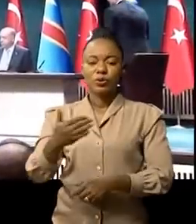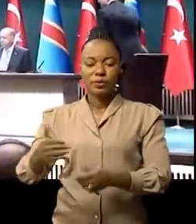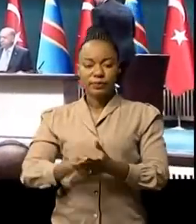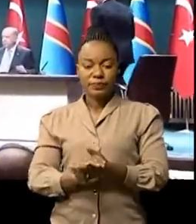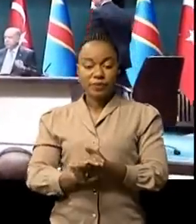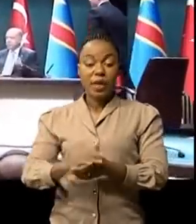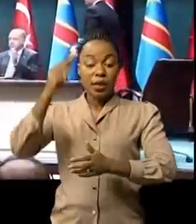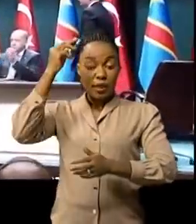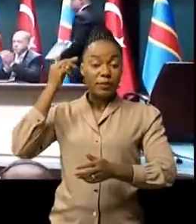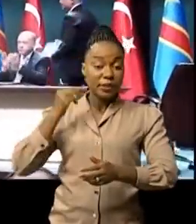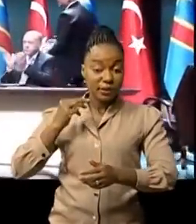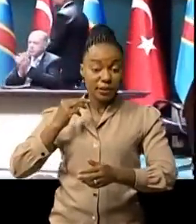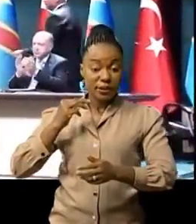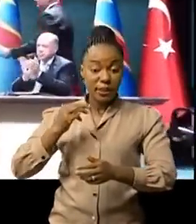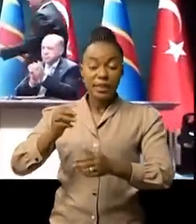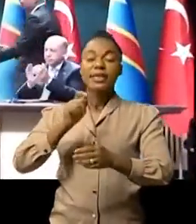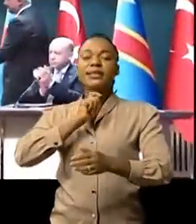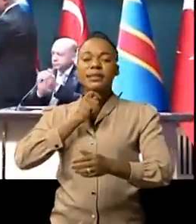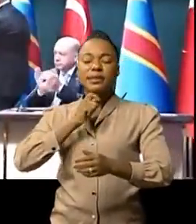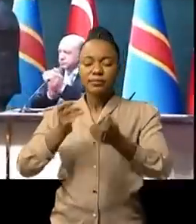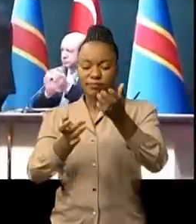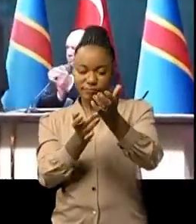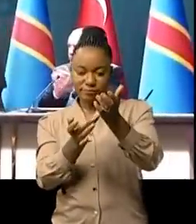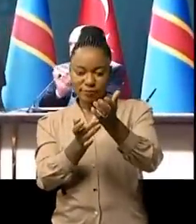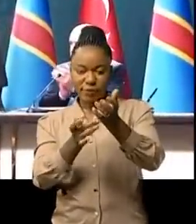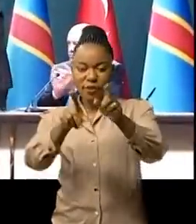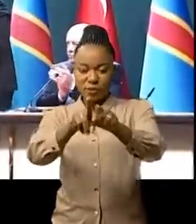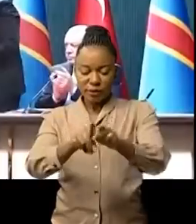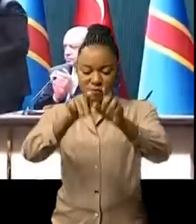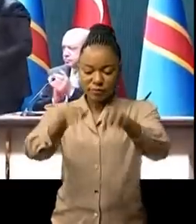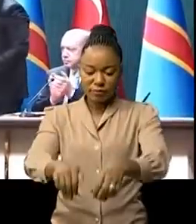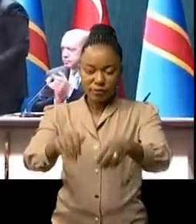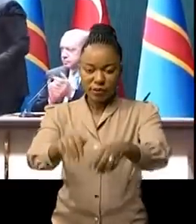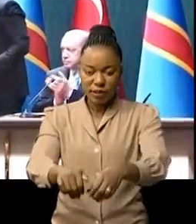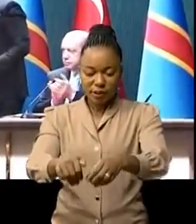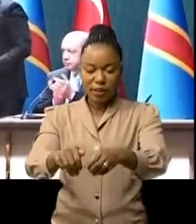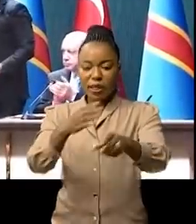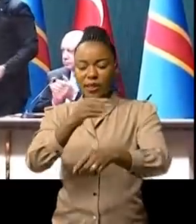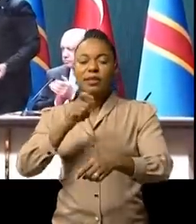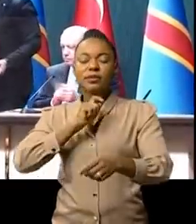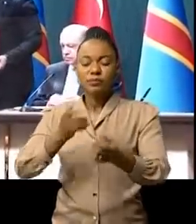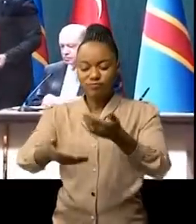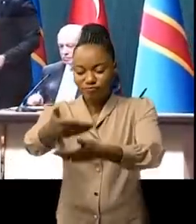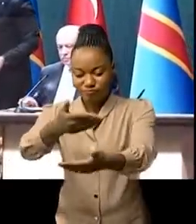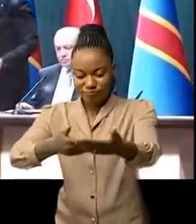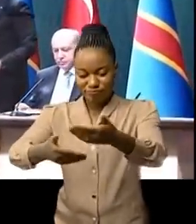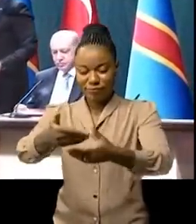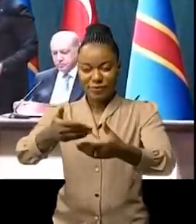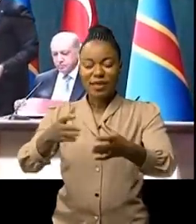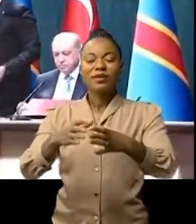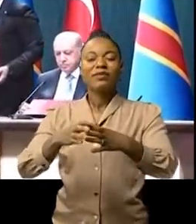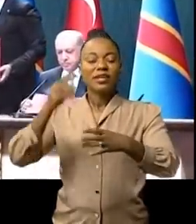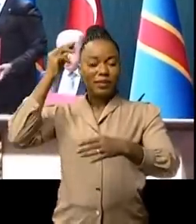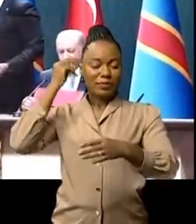ministres turcs de l'industrie et technologie et celui de la culture et le tourisme ont échangé des documents contenant la convention